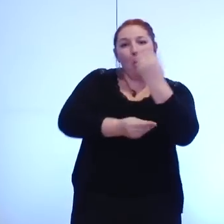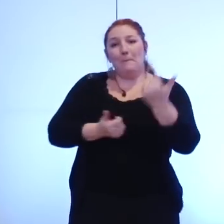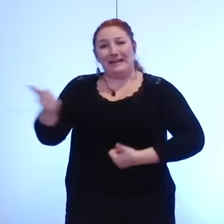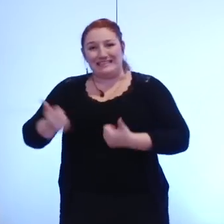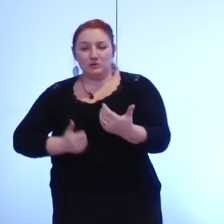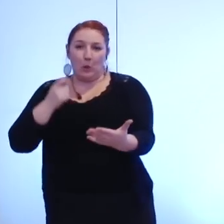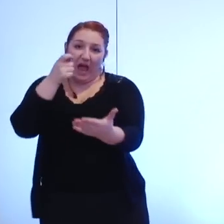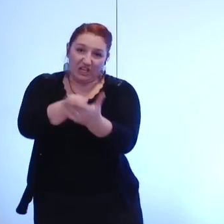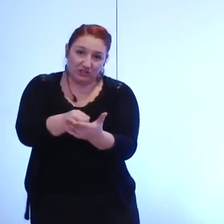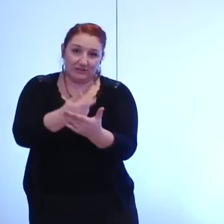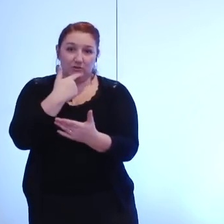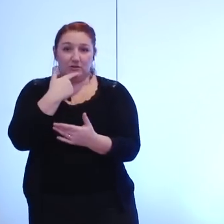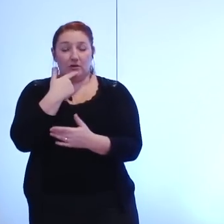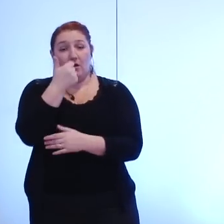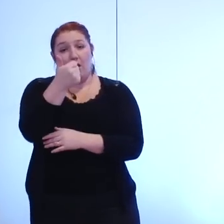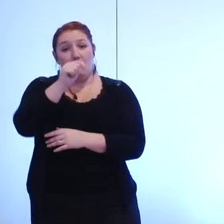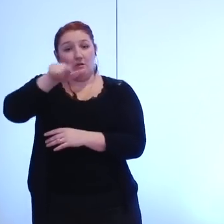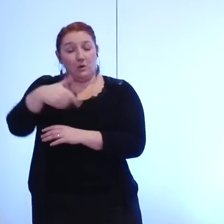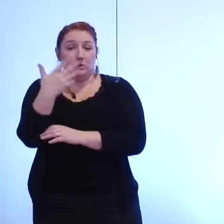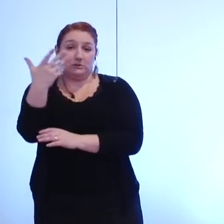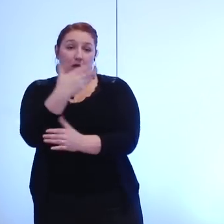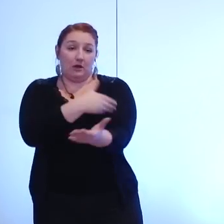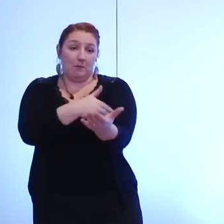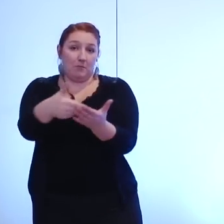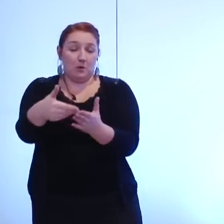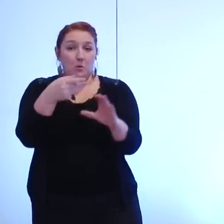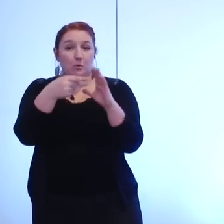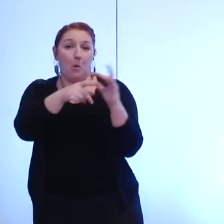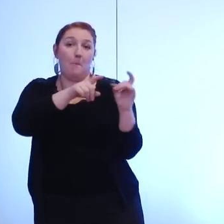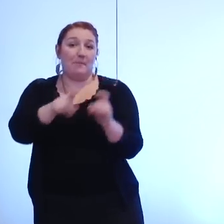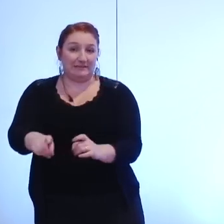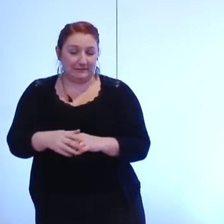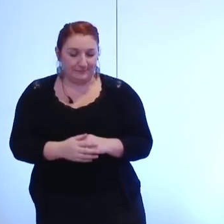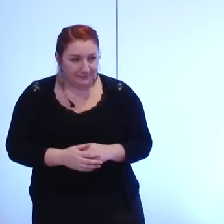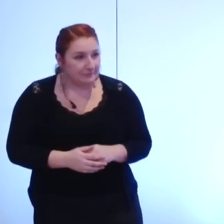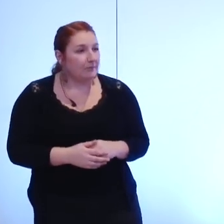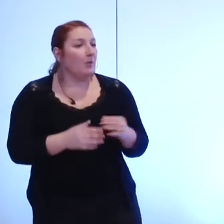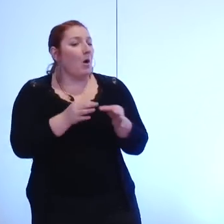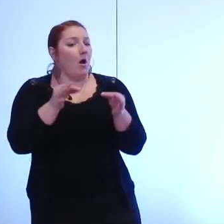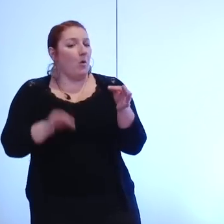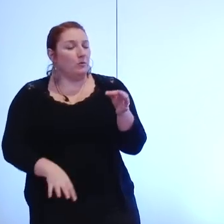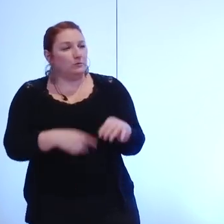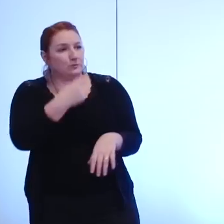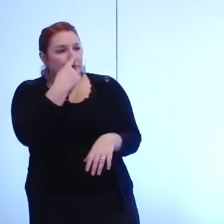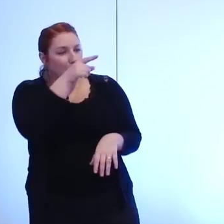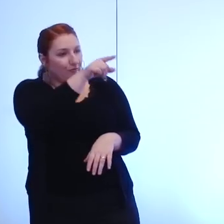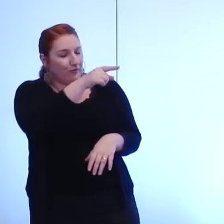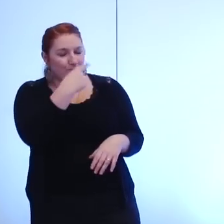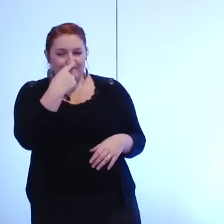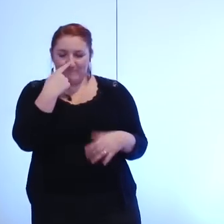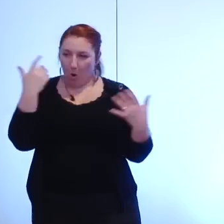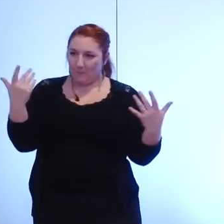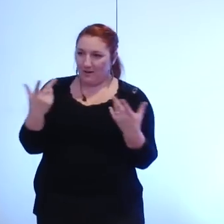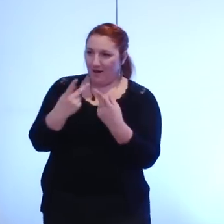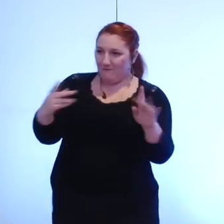pèse quasiment 1,5 million d'euros. En conclusion, je note donc que vous avez l'impression que la ville communique plus qu'avant ou